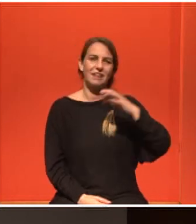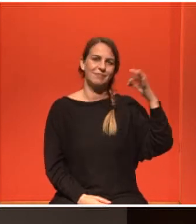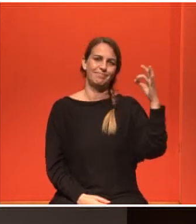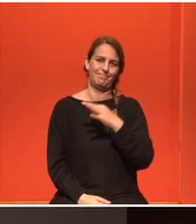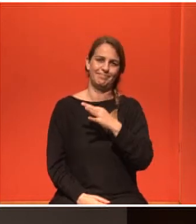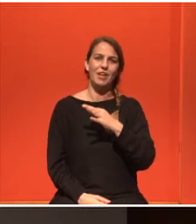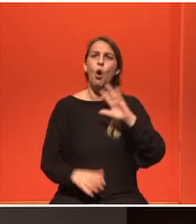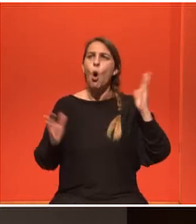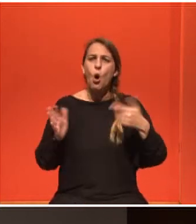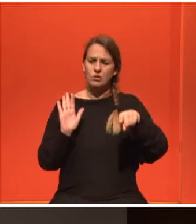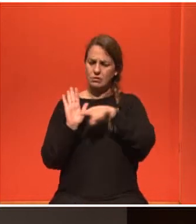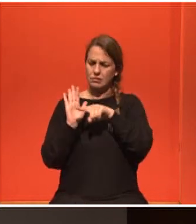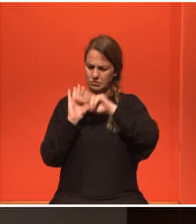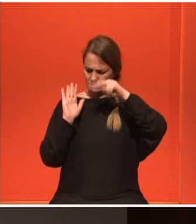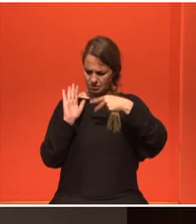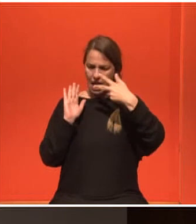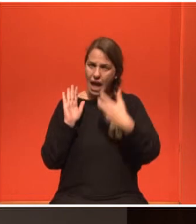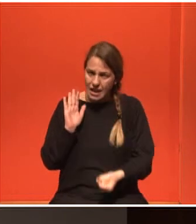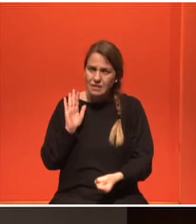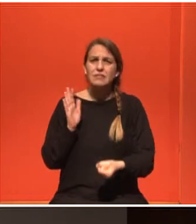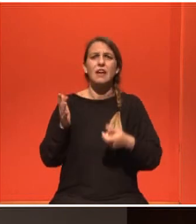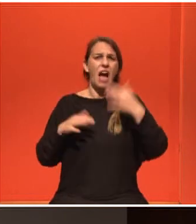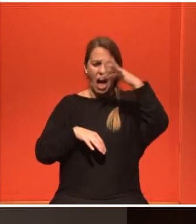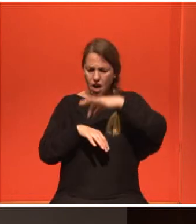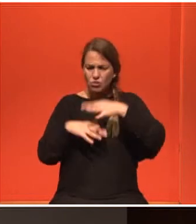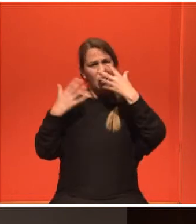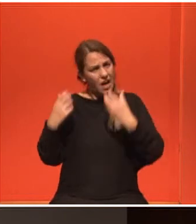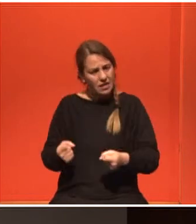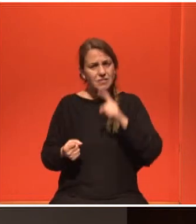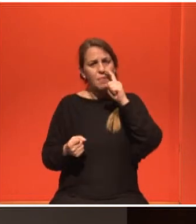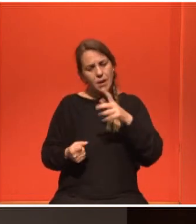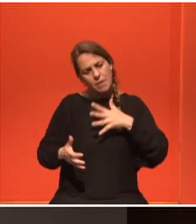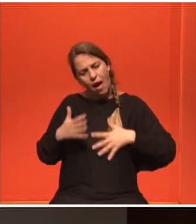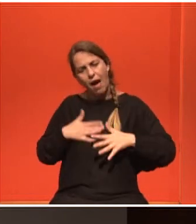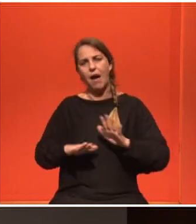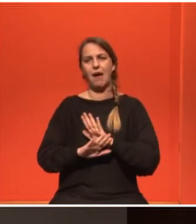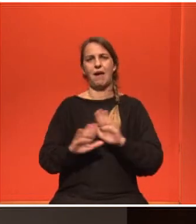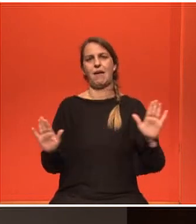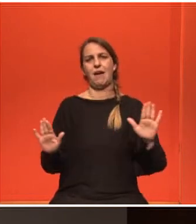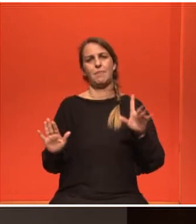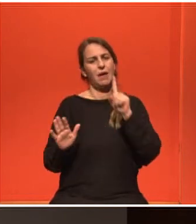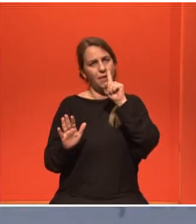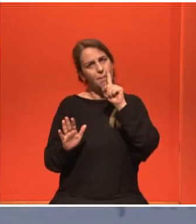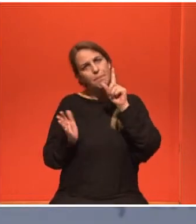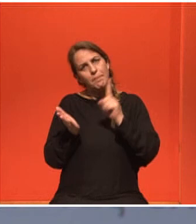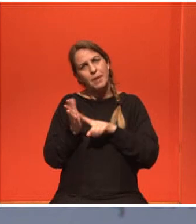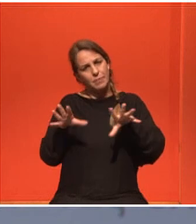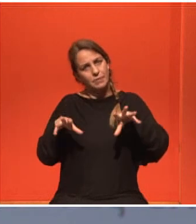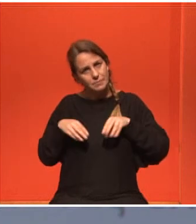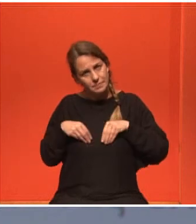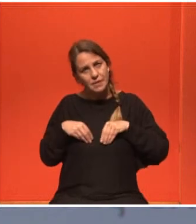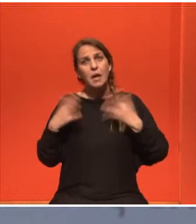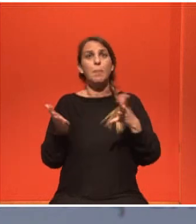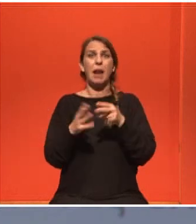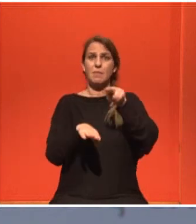πληγές σας, γιατί μιλάμε και για καρκίνο, να αγαπάτε τις πληγές σας, την ίσως όχι τόσο όμορφη εικόνα σας μέσα στο